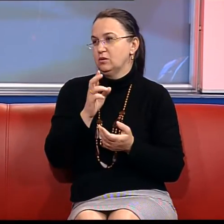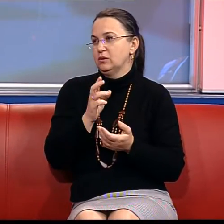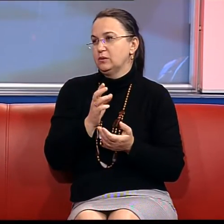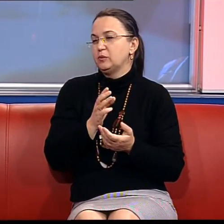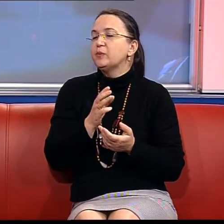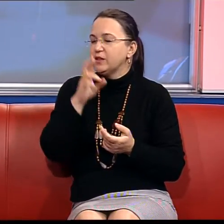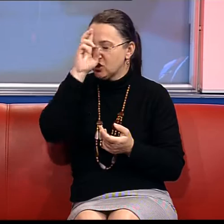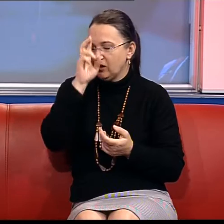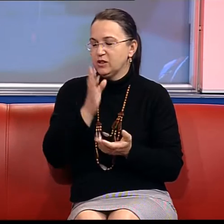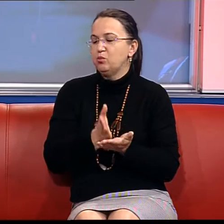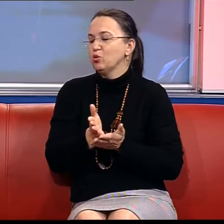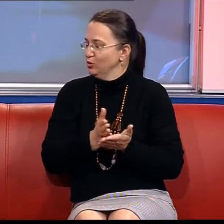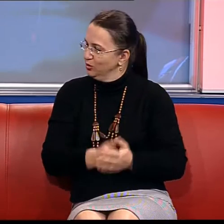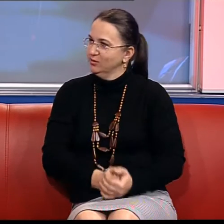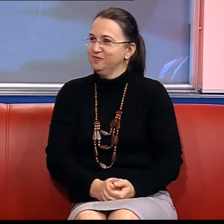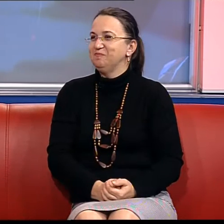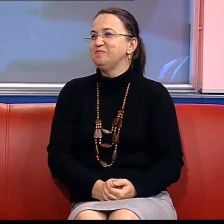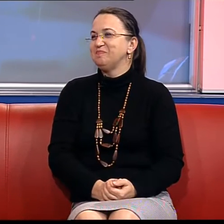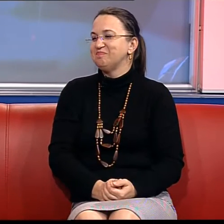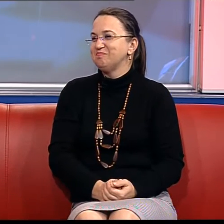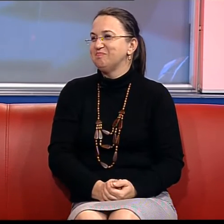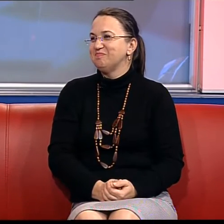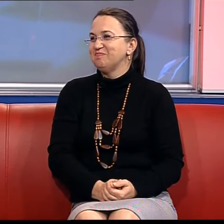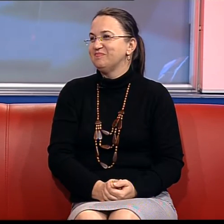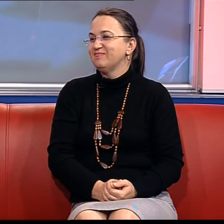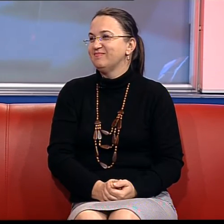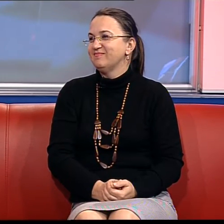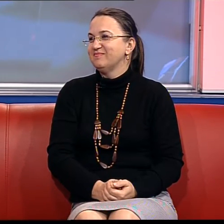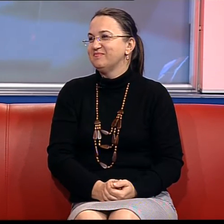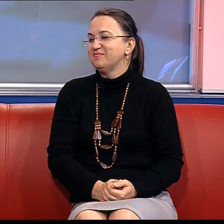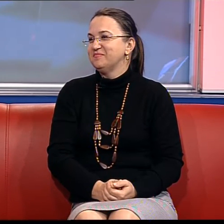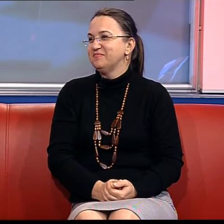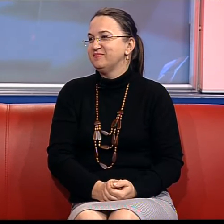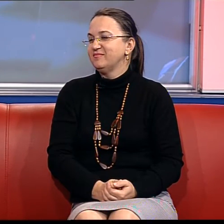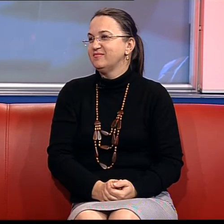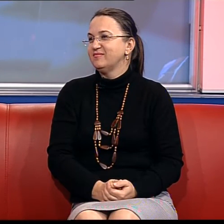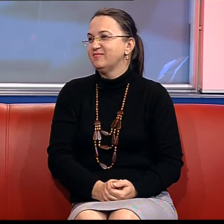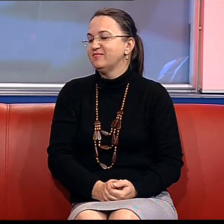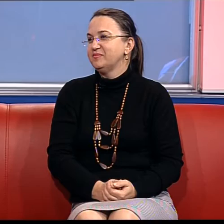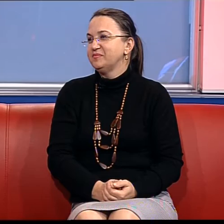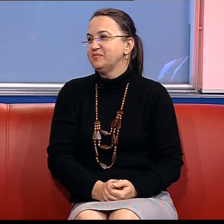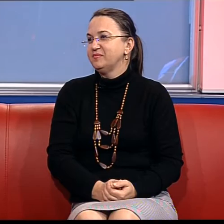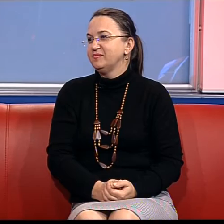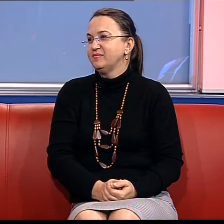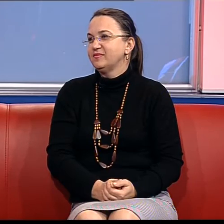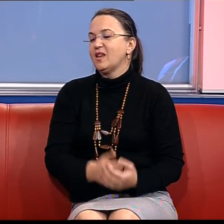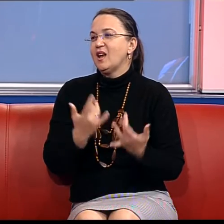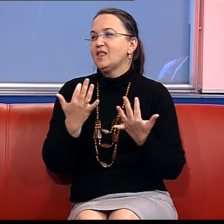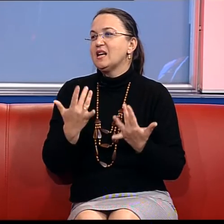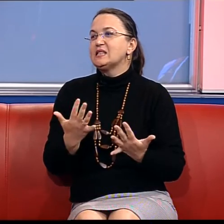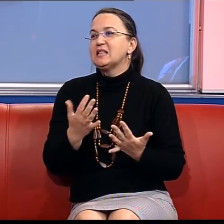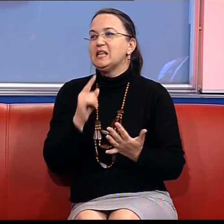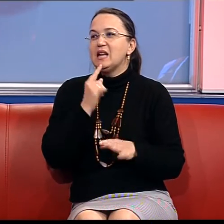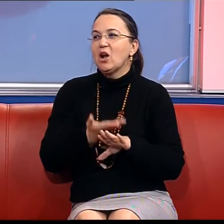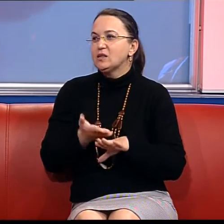державних послуг Пані Уляно, наскільки